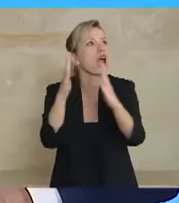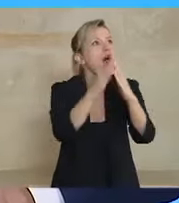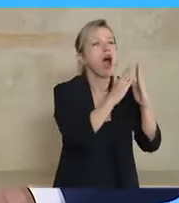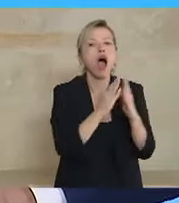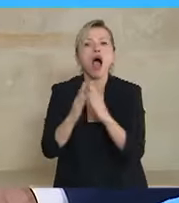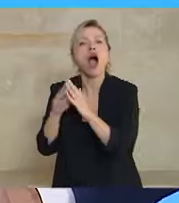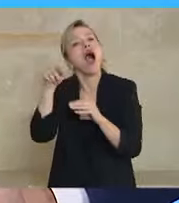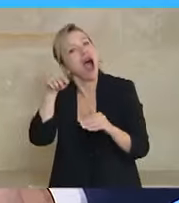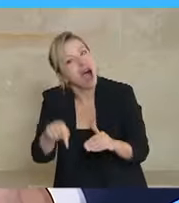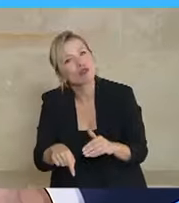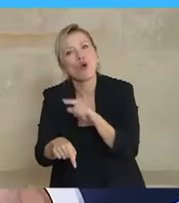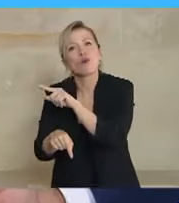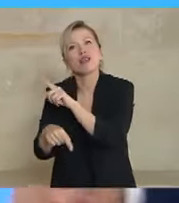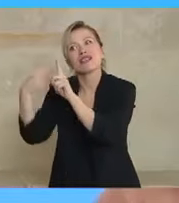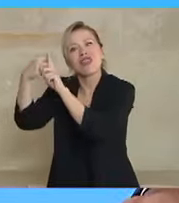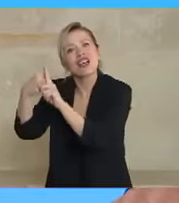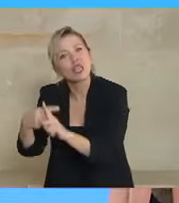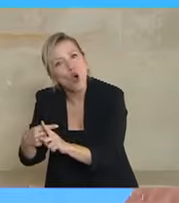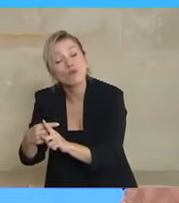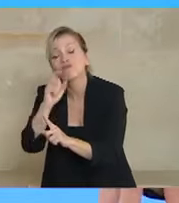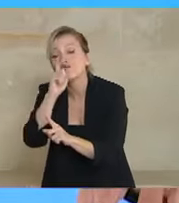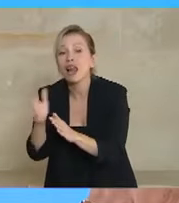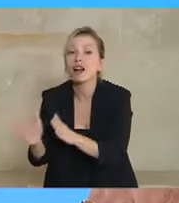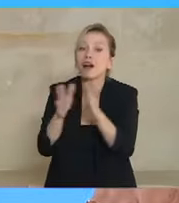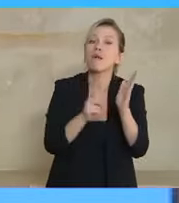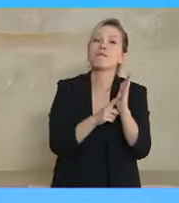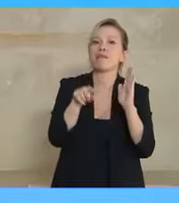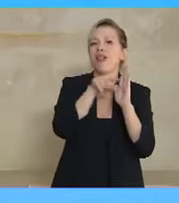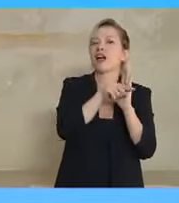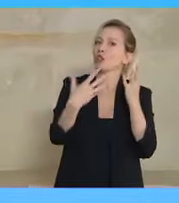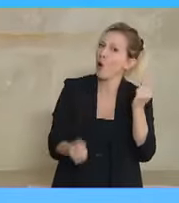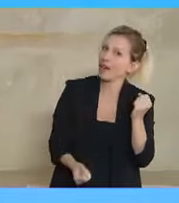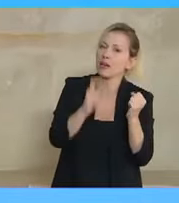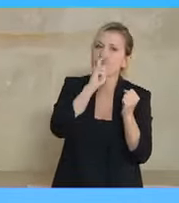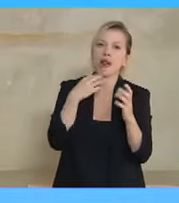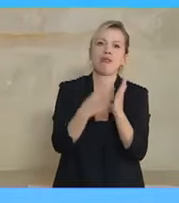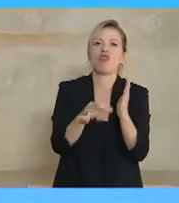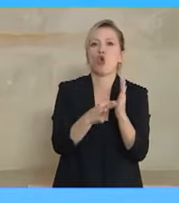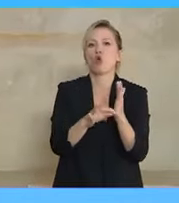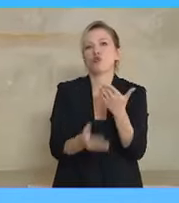όψη αυτής της θετικής εξέλιξης είναι ότι πρέπει να κάνουμε τέτοιες παρεμβάσεις για να διευκολύνουμε τους συμπολίτες μας οι οποίοι είναι στο νίκη.